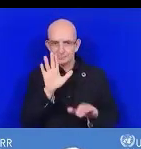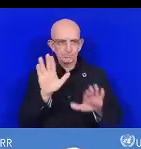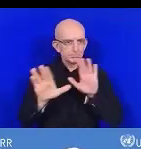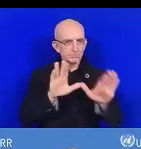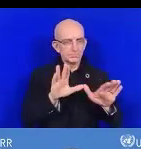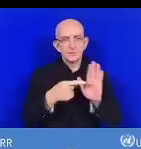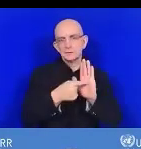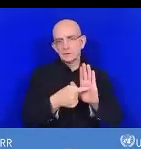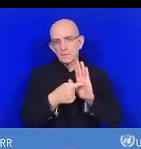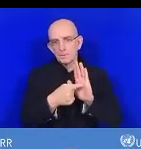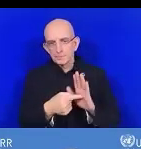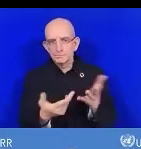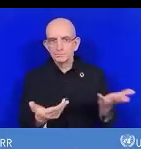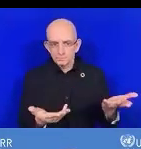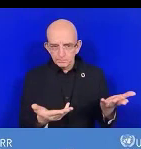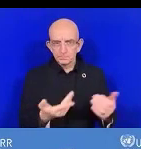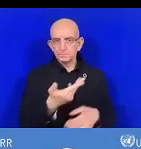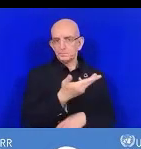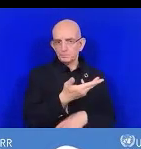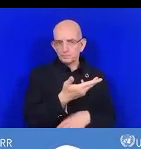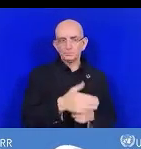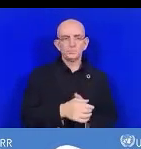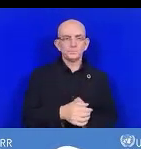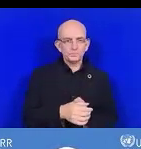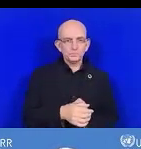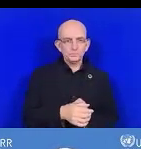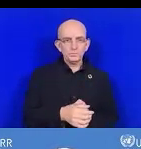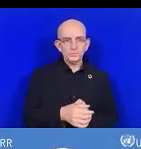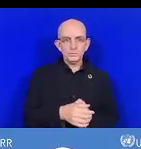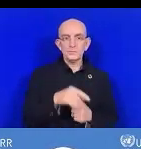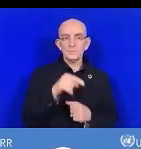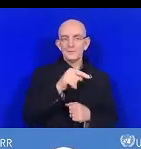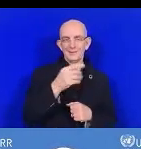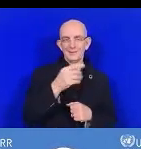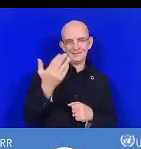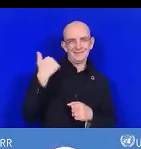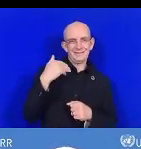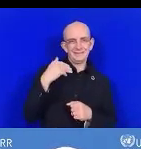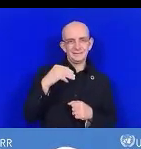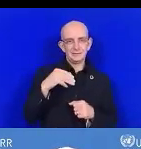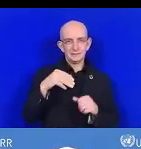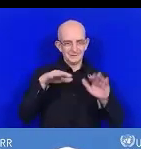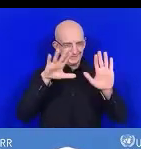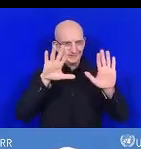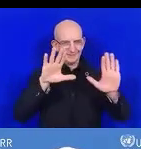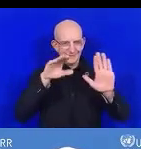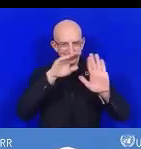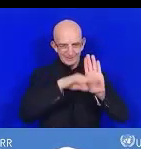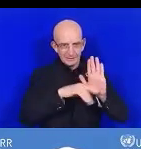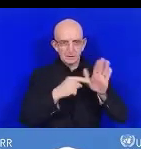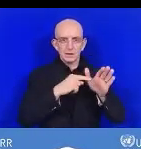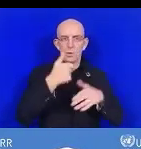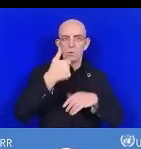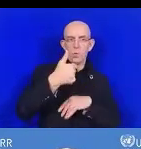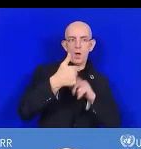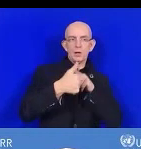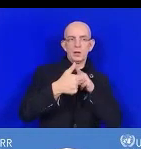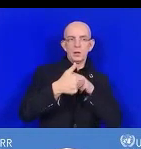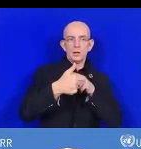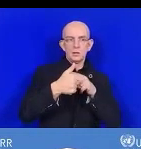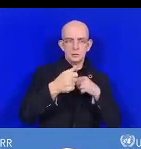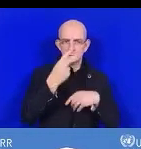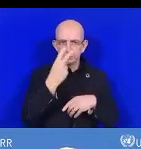quel essentiel a été choisi ou de toutes les 10 essentiels, quels essentiels ont été